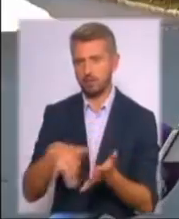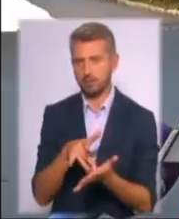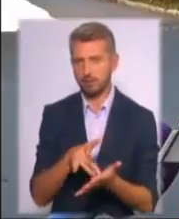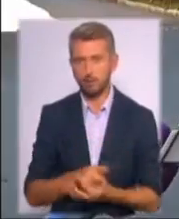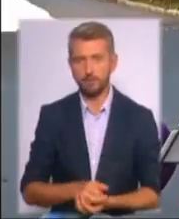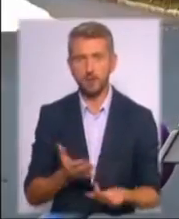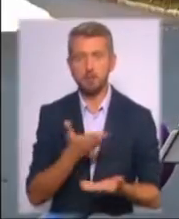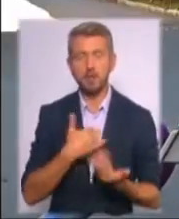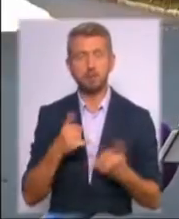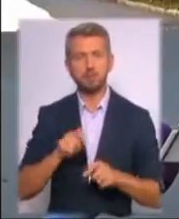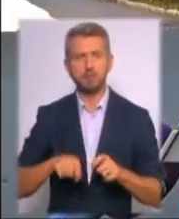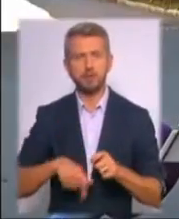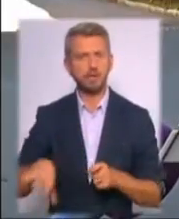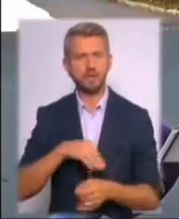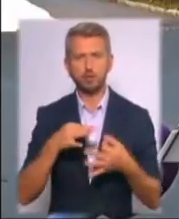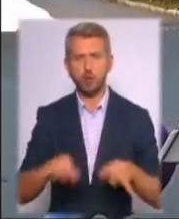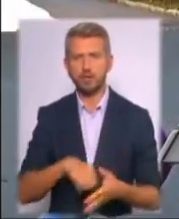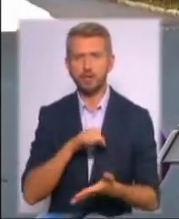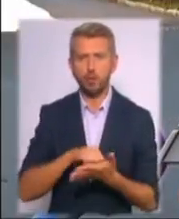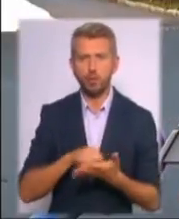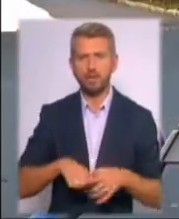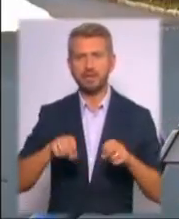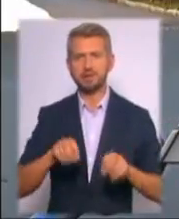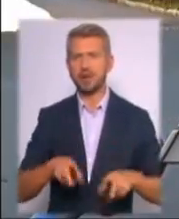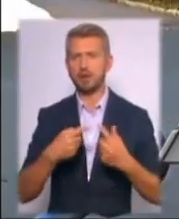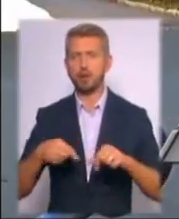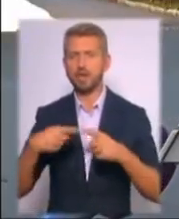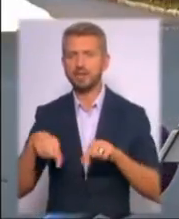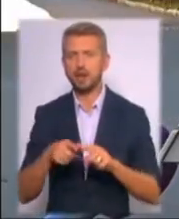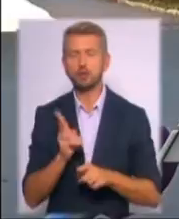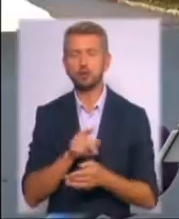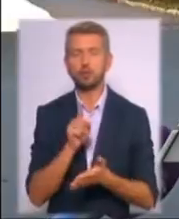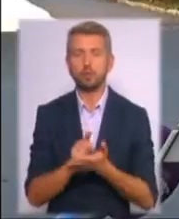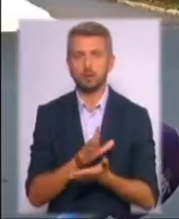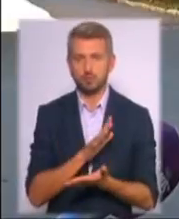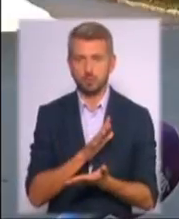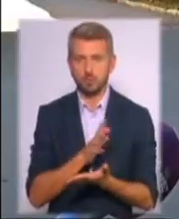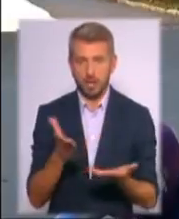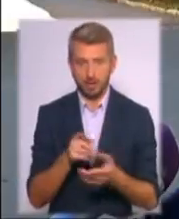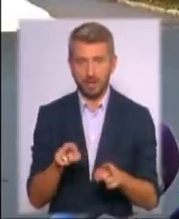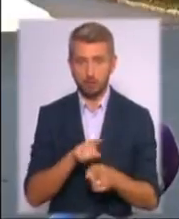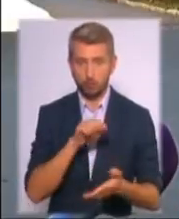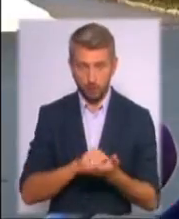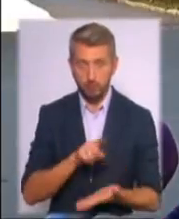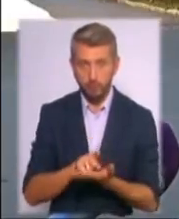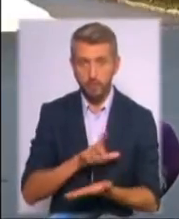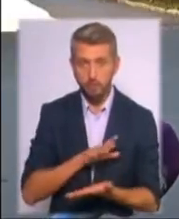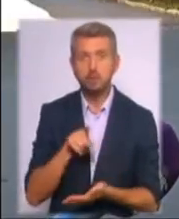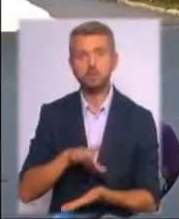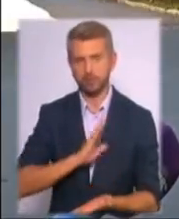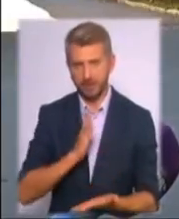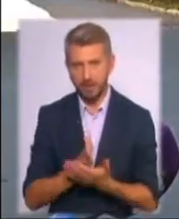всі документи дозвільні спеціальних організацій, які повинні бути в подібних об'єктах. Вони є в наявності, вони